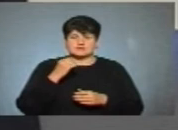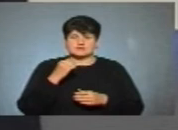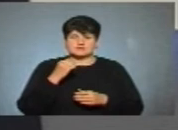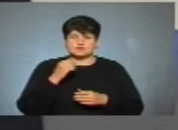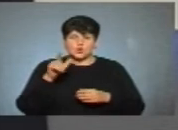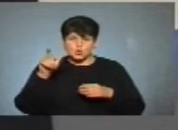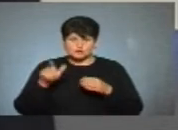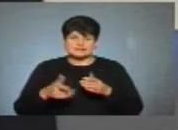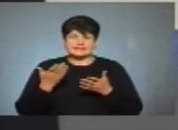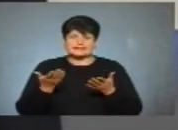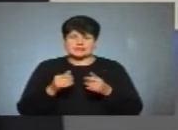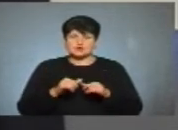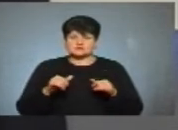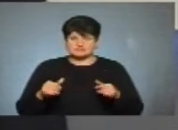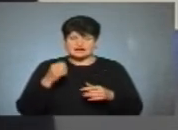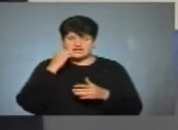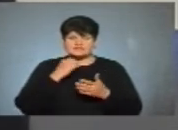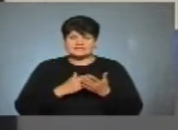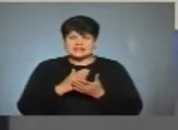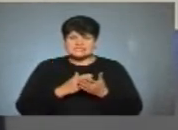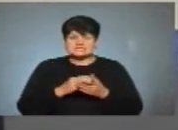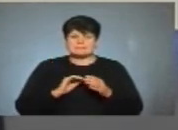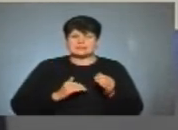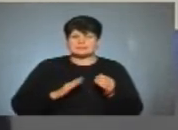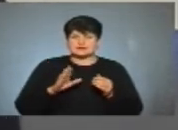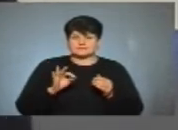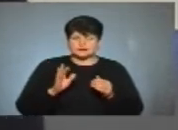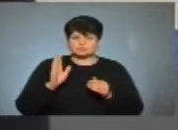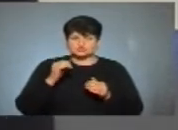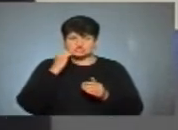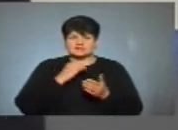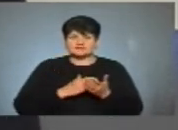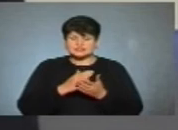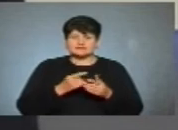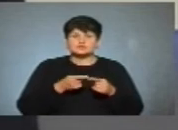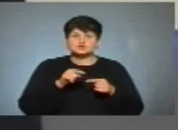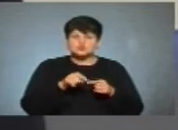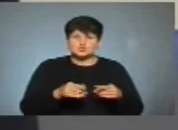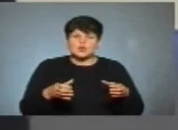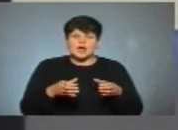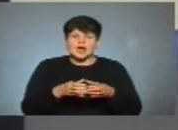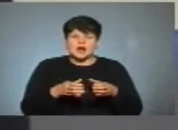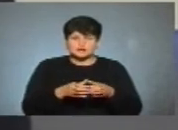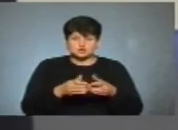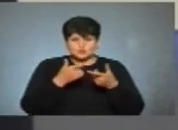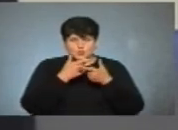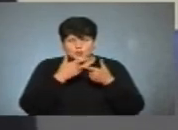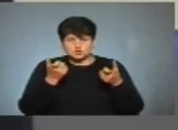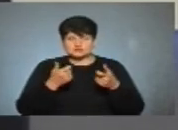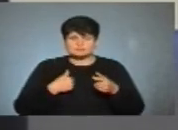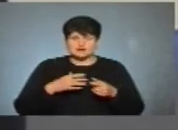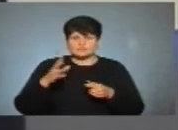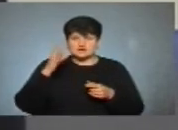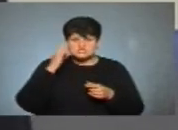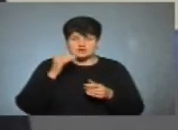людина, яка розвиває ветеранське підприємництво, тобто, будучи ветераном, він цю галузь оголошує. Ми вважаємо, в